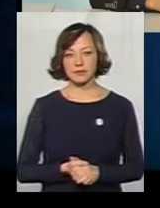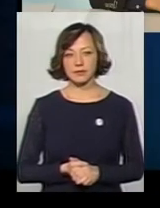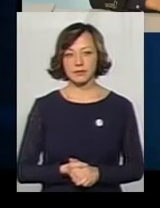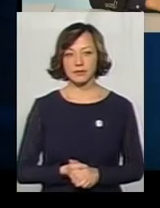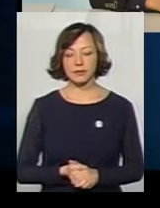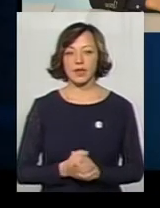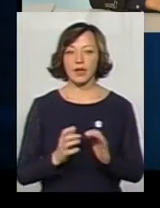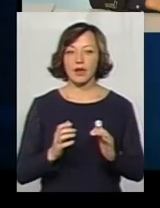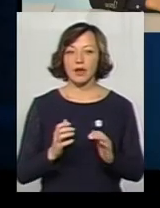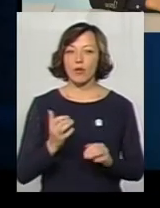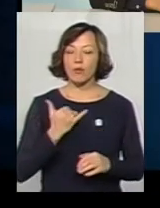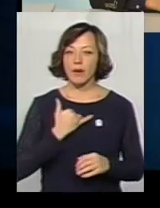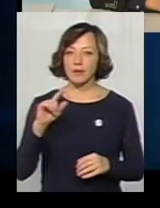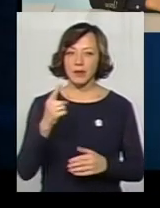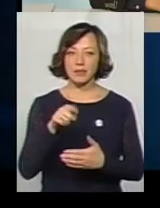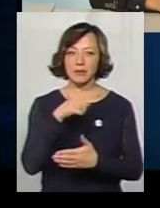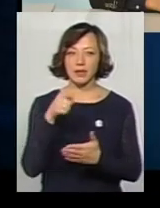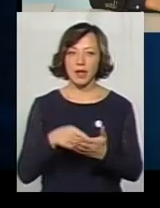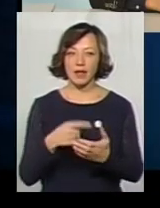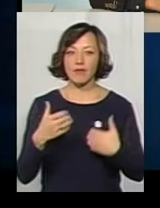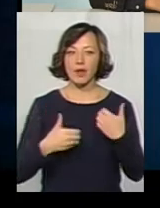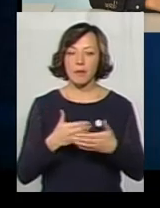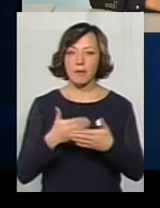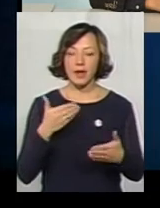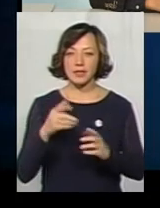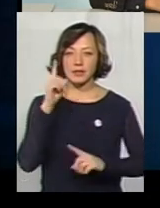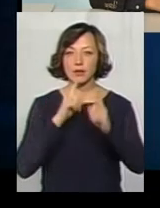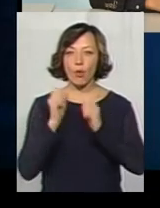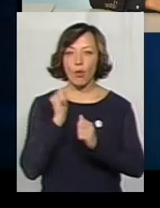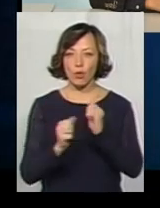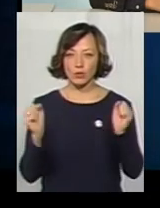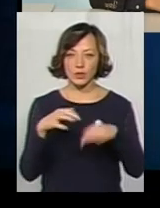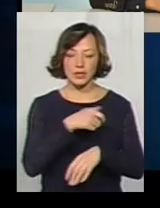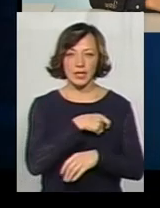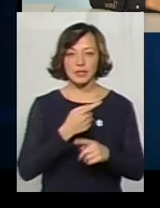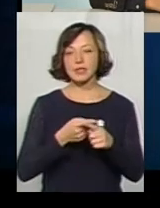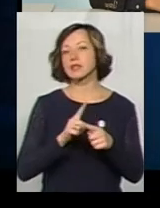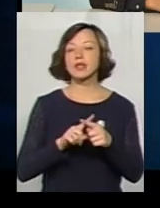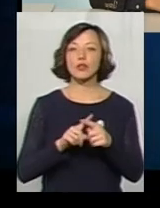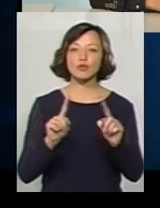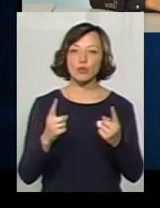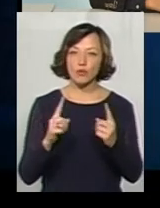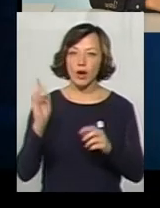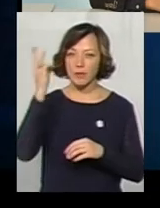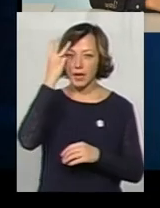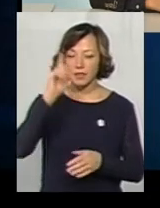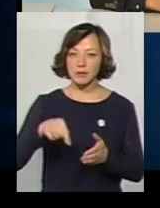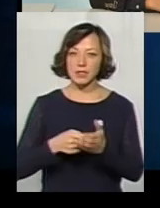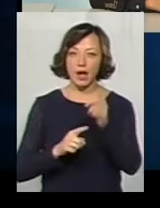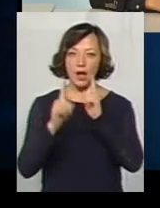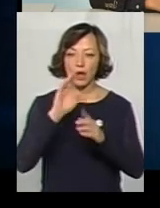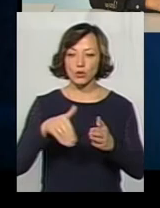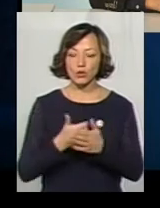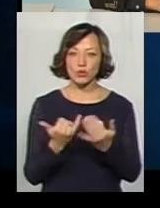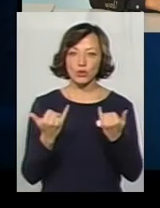Найперше питання, яке хвилює перед засіданням кожної сесії, це чому Хмельницька міська рада до